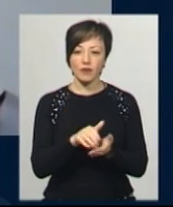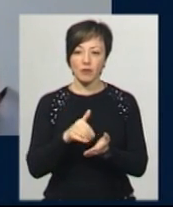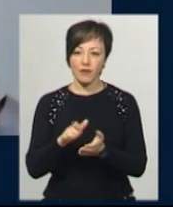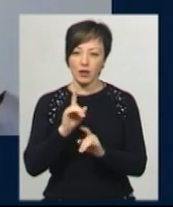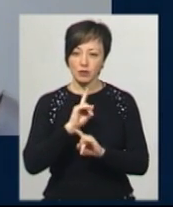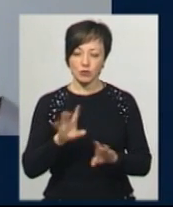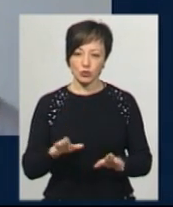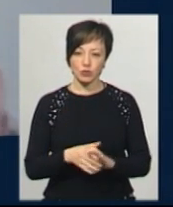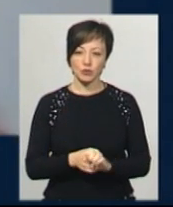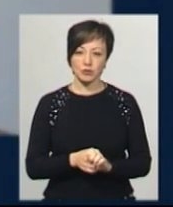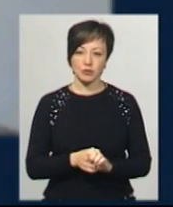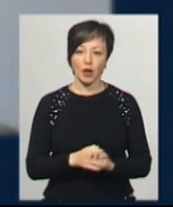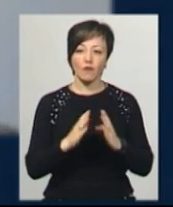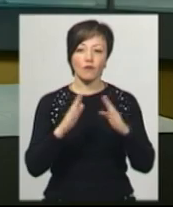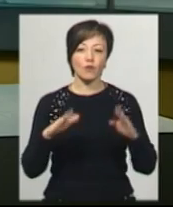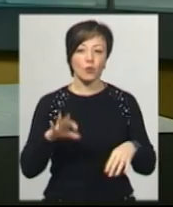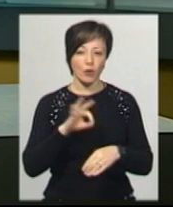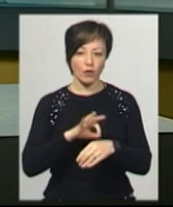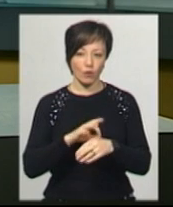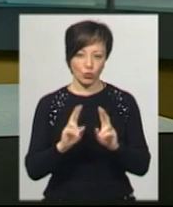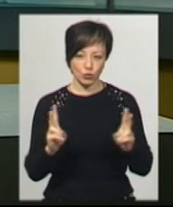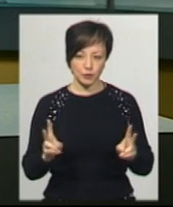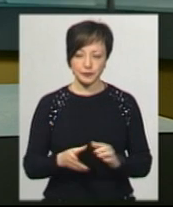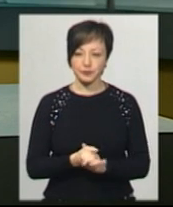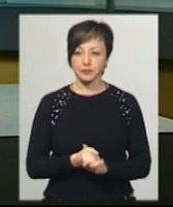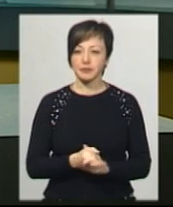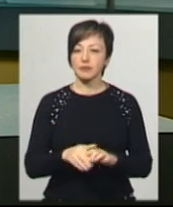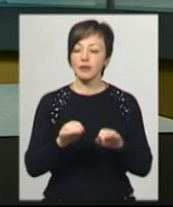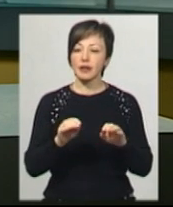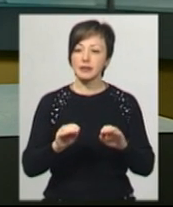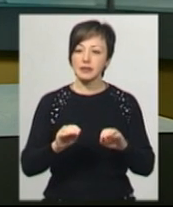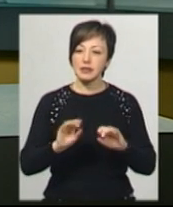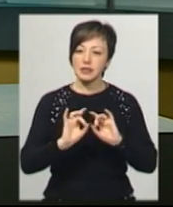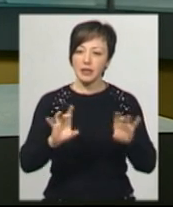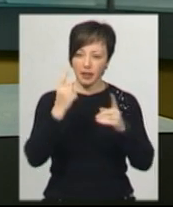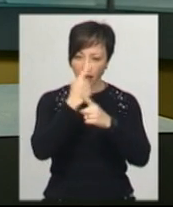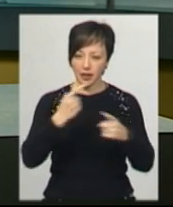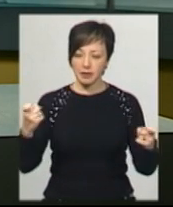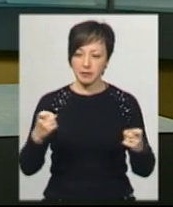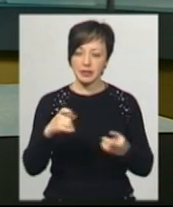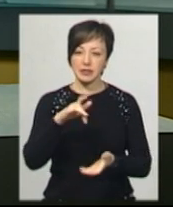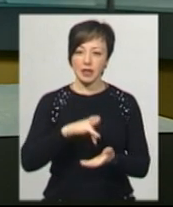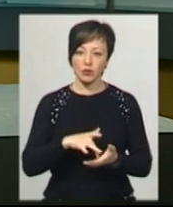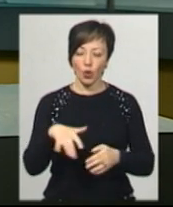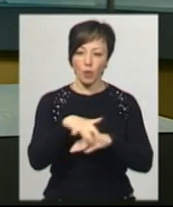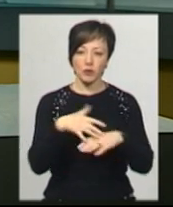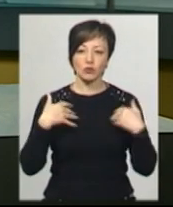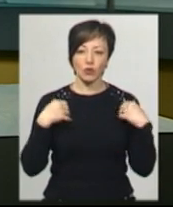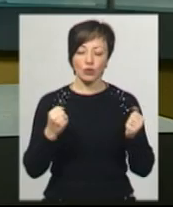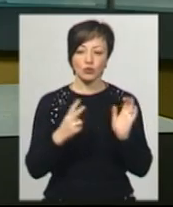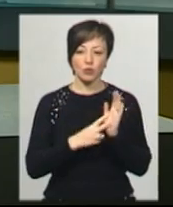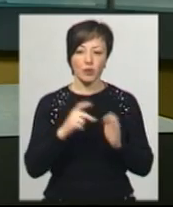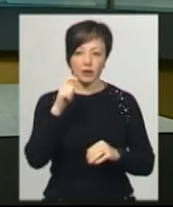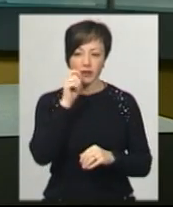не будуть і амбулаторним хворим. За даними Центру громадського здоров'я, станом на 9 ранку 7 квітня в